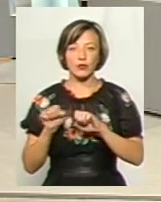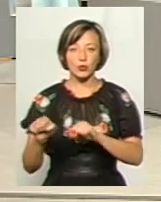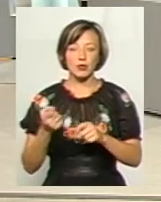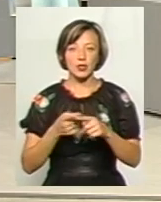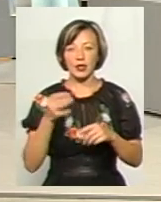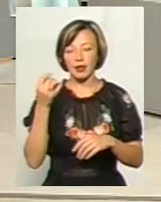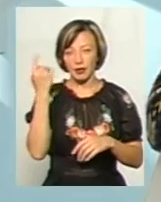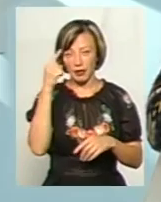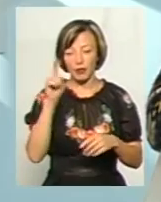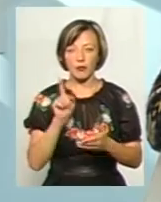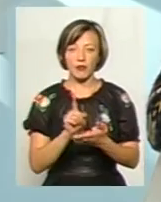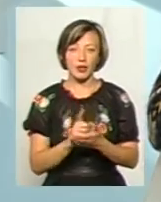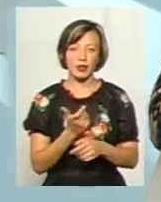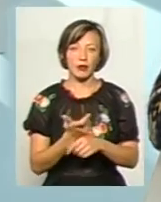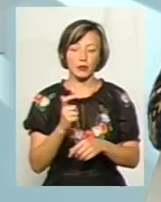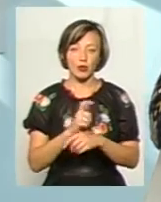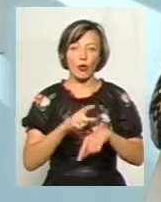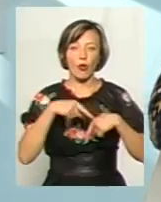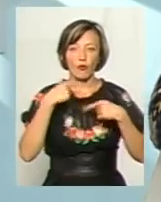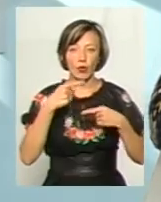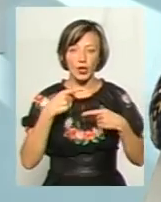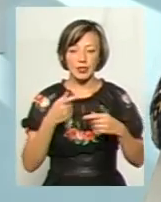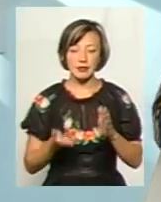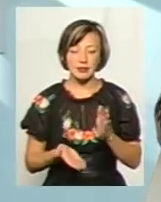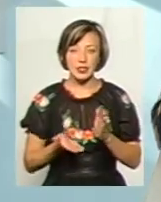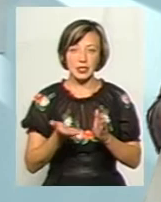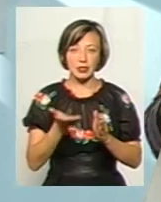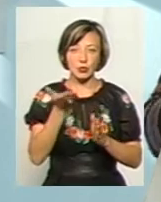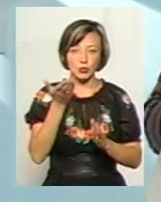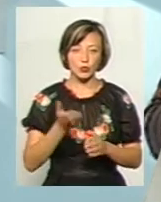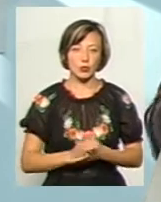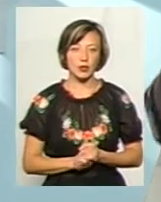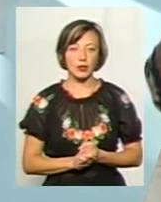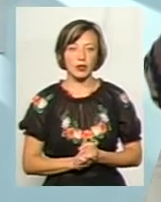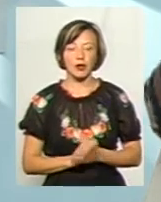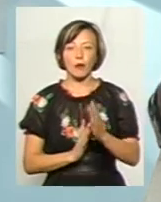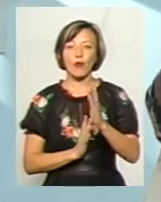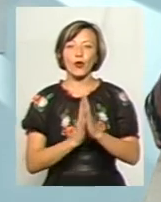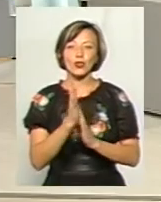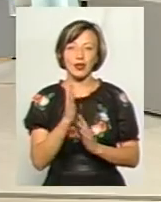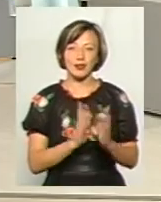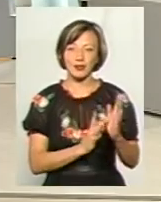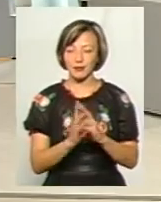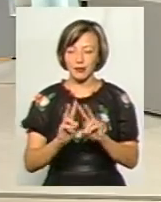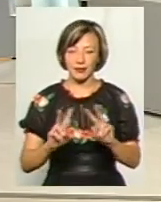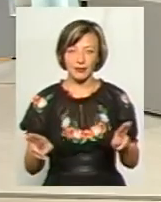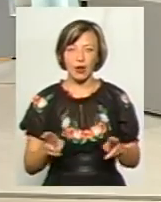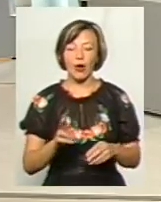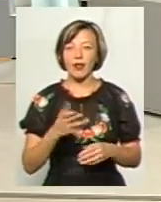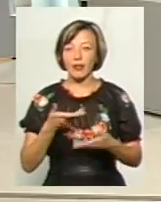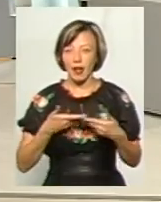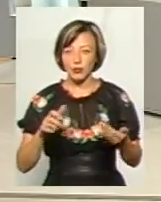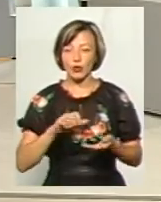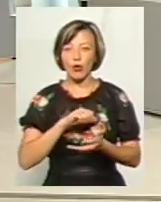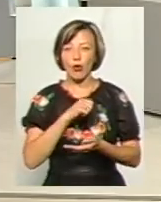цю ідею, то ми повинні все-таки найбільше говорити знизу, проростати отою, знаєте, корінням трави. Тобто нашою основною силою зараз